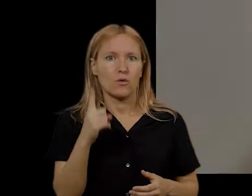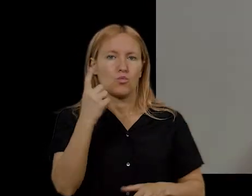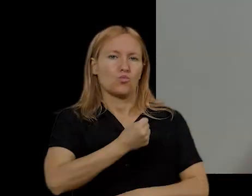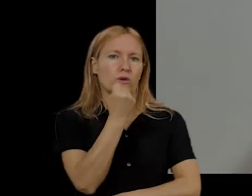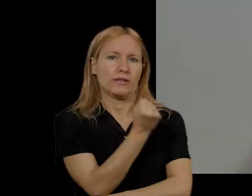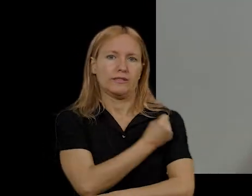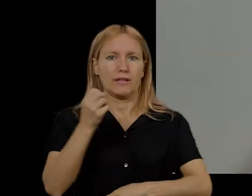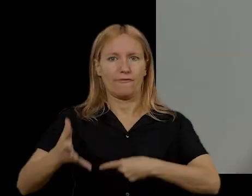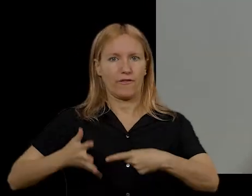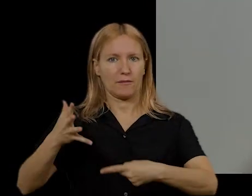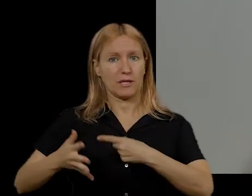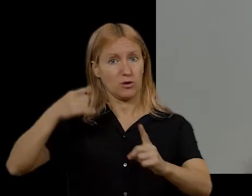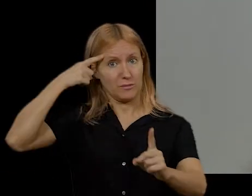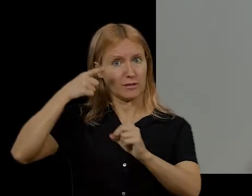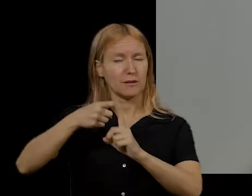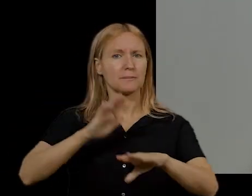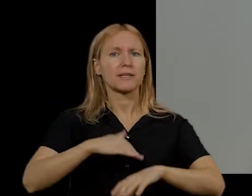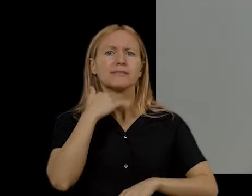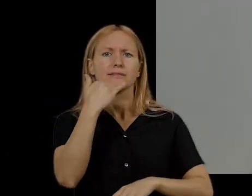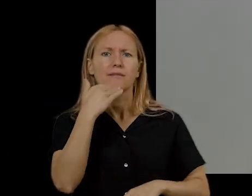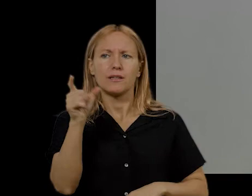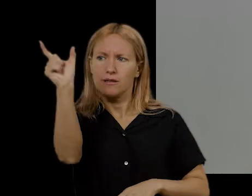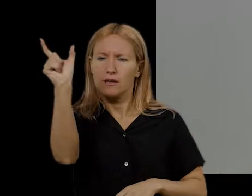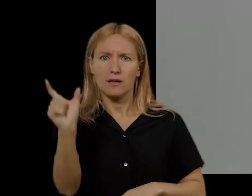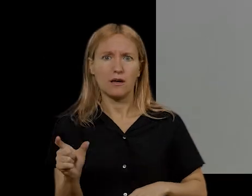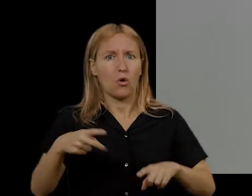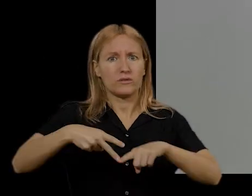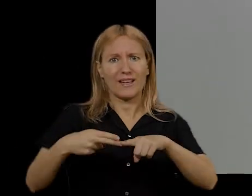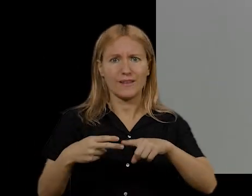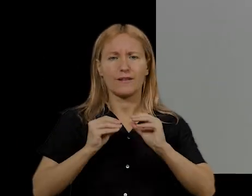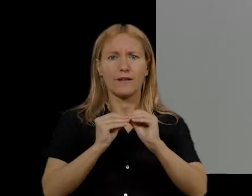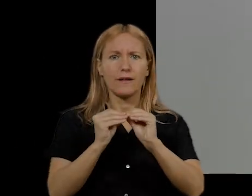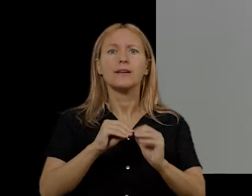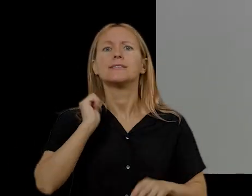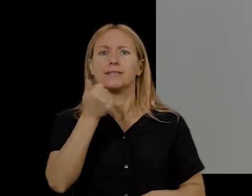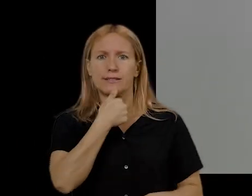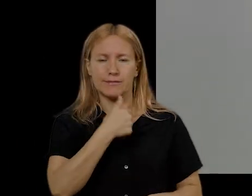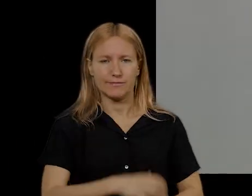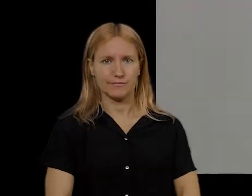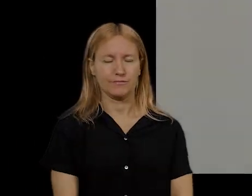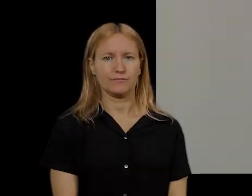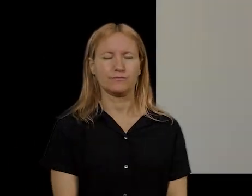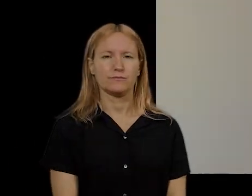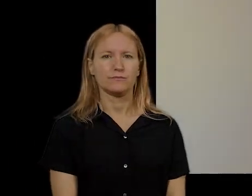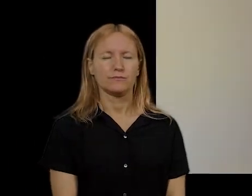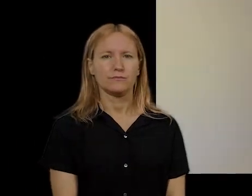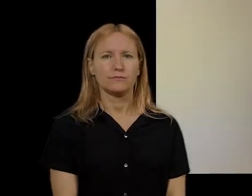Aquest segell o marca sembla ser que era un registre de fàbrica amb una funció identificativa de l'obrador.